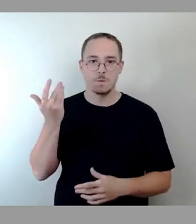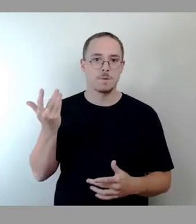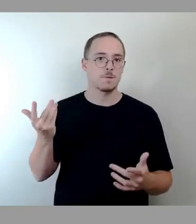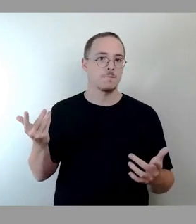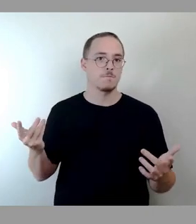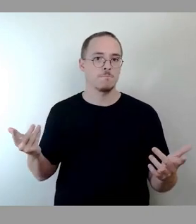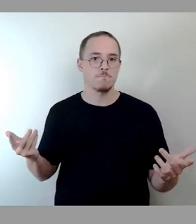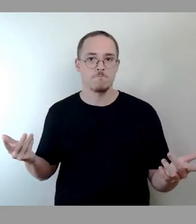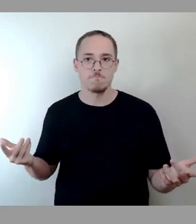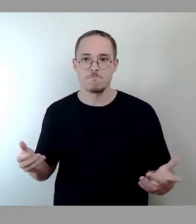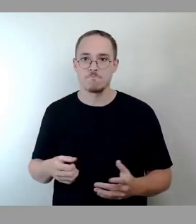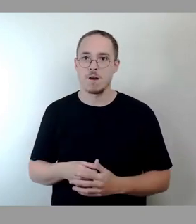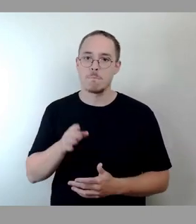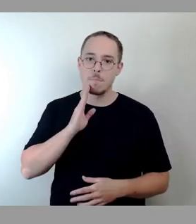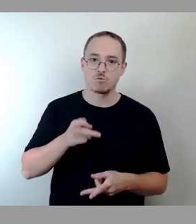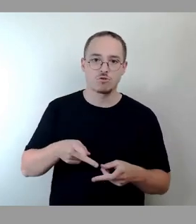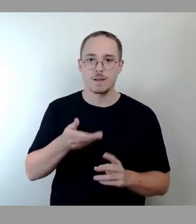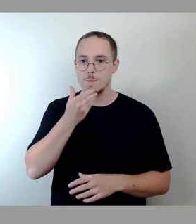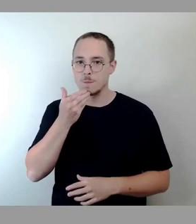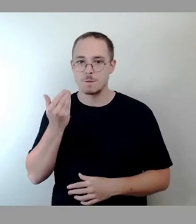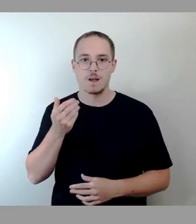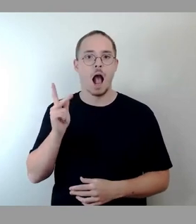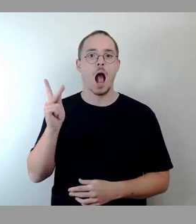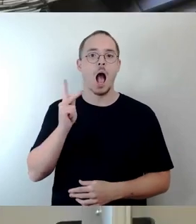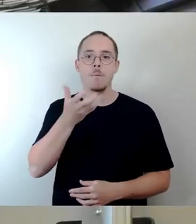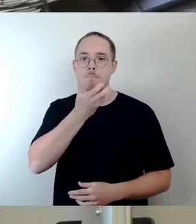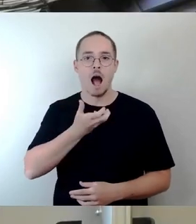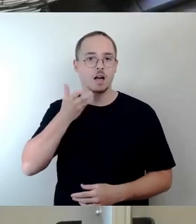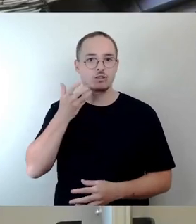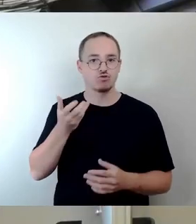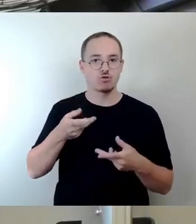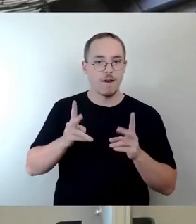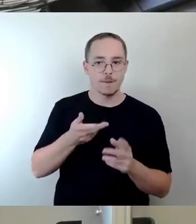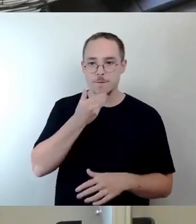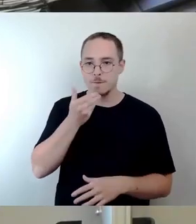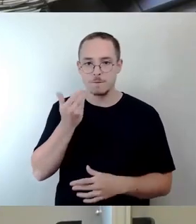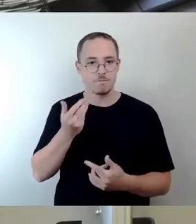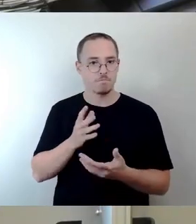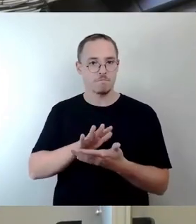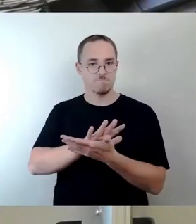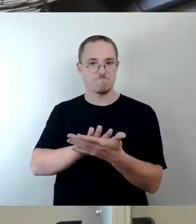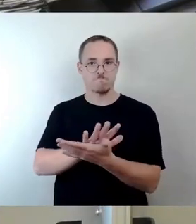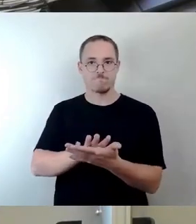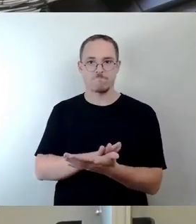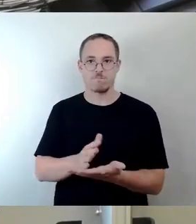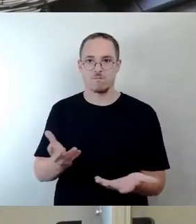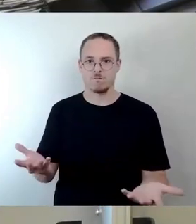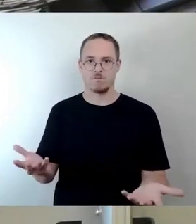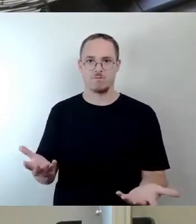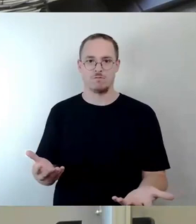Radvorrangroute Ost. Das gibt es da alles nicht. Das heißt, auch beim Thema Verkehrssicherheit offen.